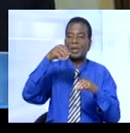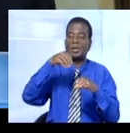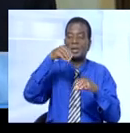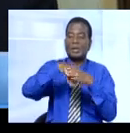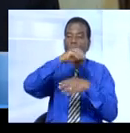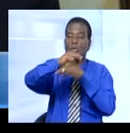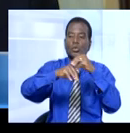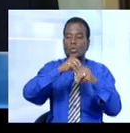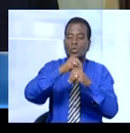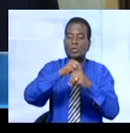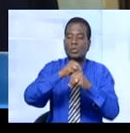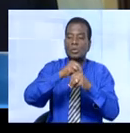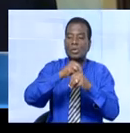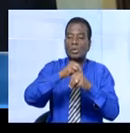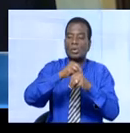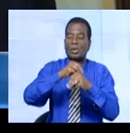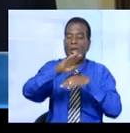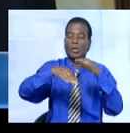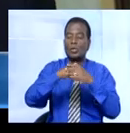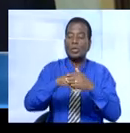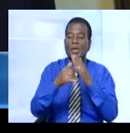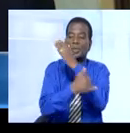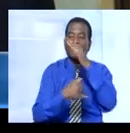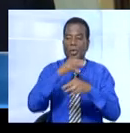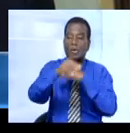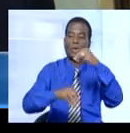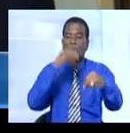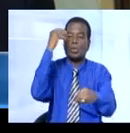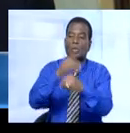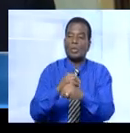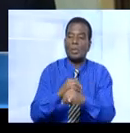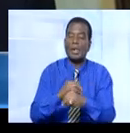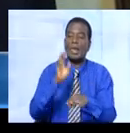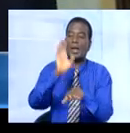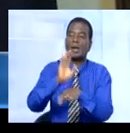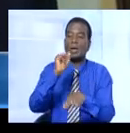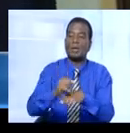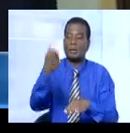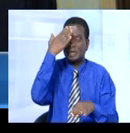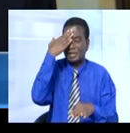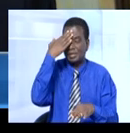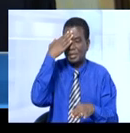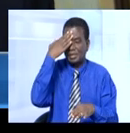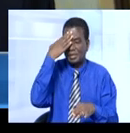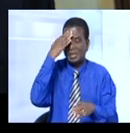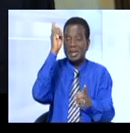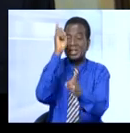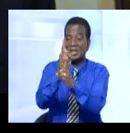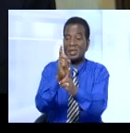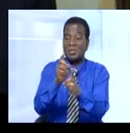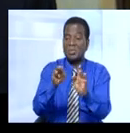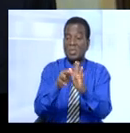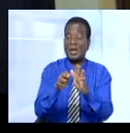les pays du monde. Il faut que la Côte d'Ivoire sache exactement quels sont ceux